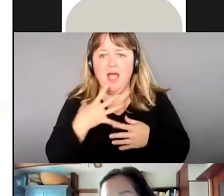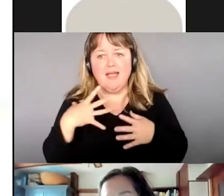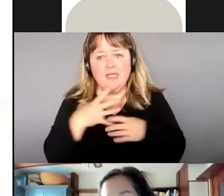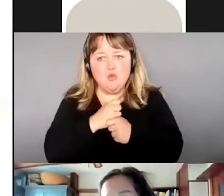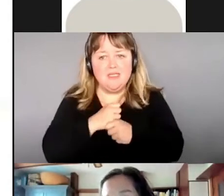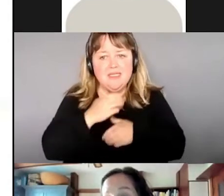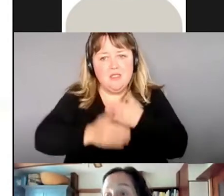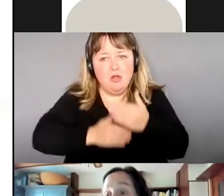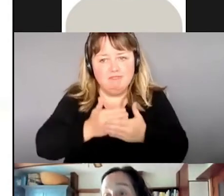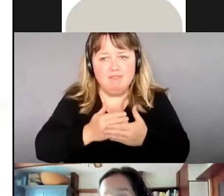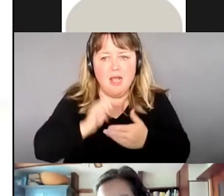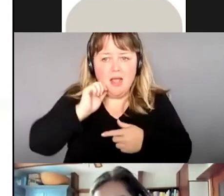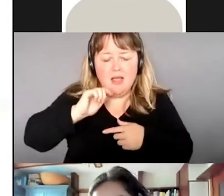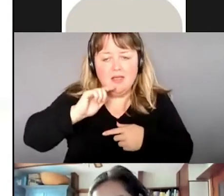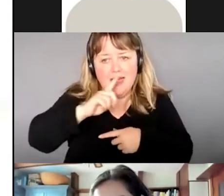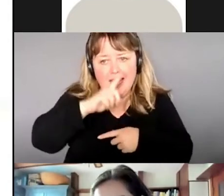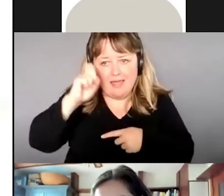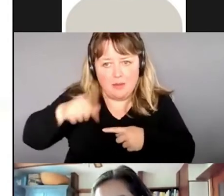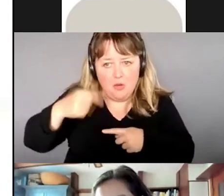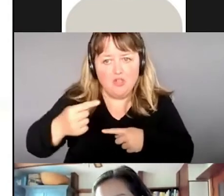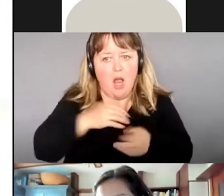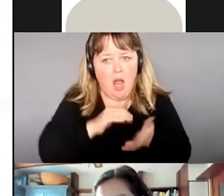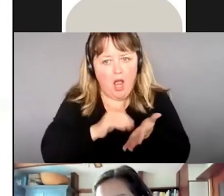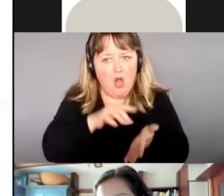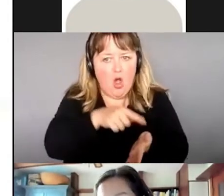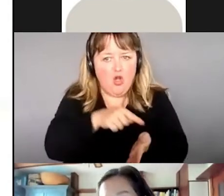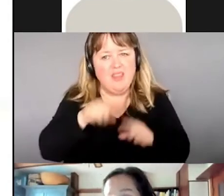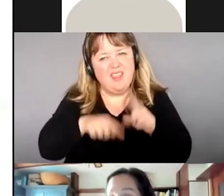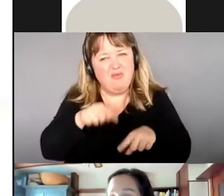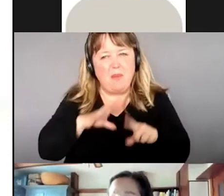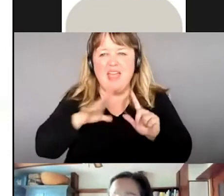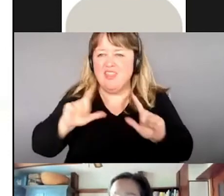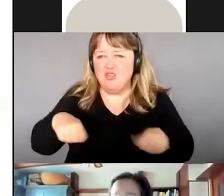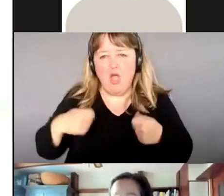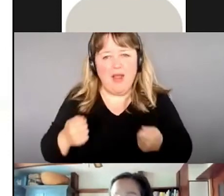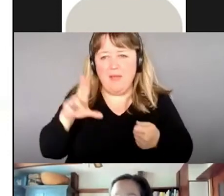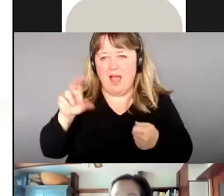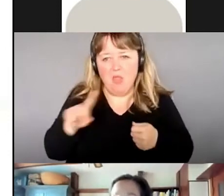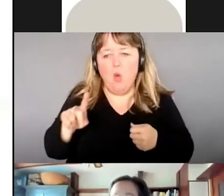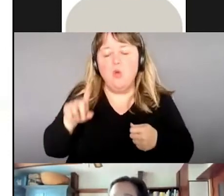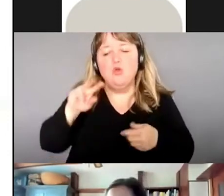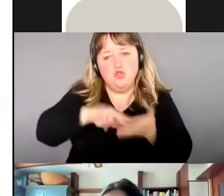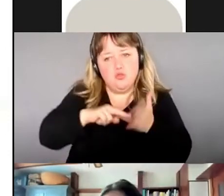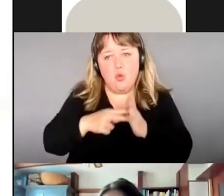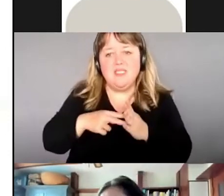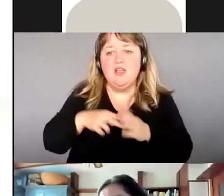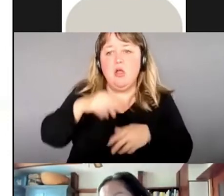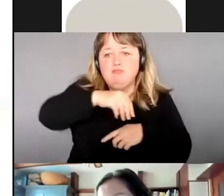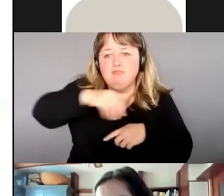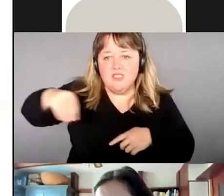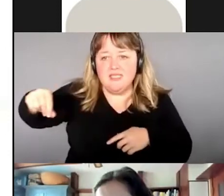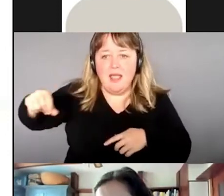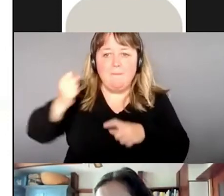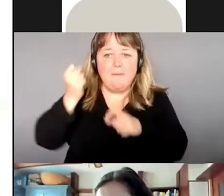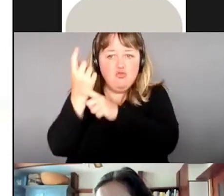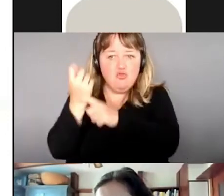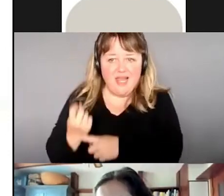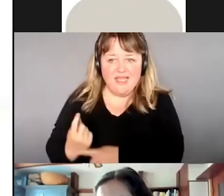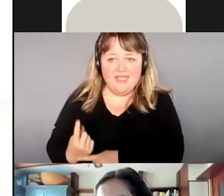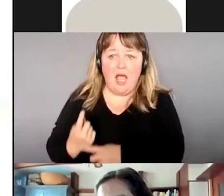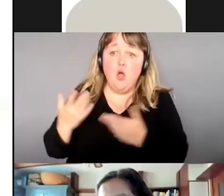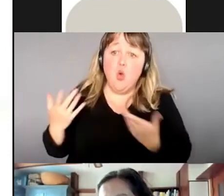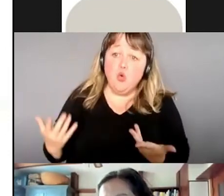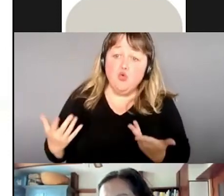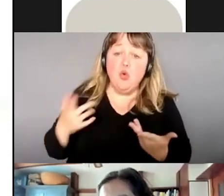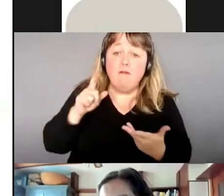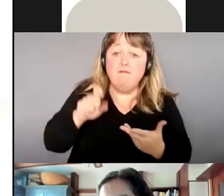que soit on la remet au jardin à chaque année ou on rentre le romarin à l'intérieur